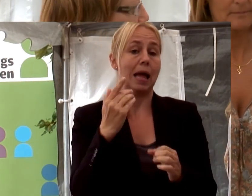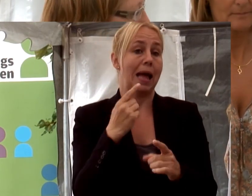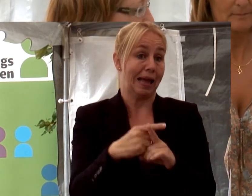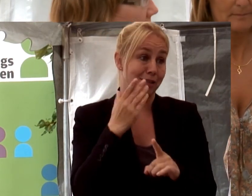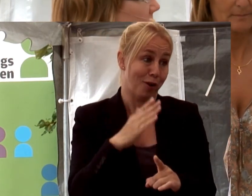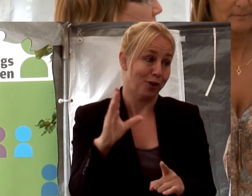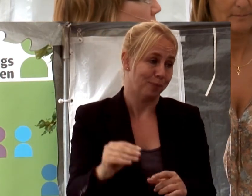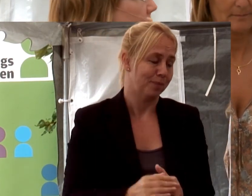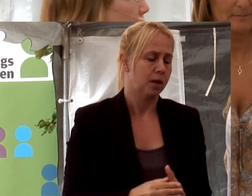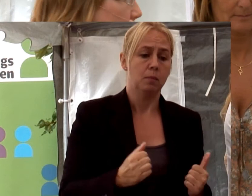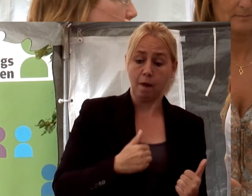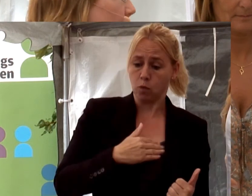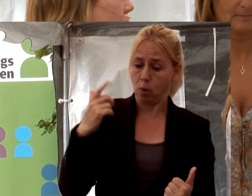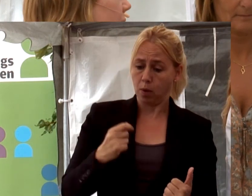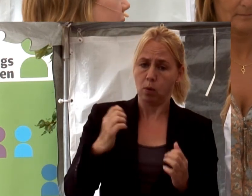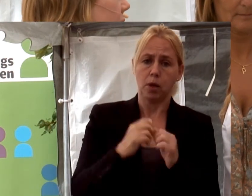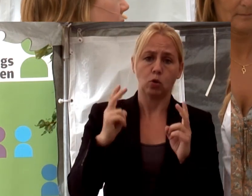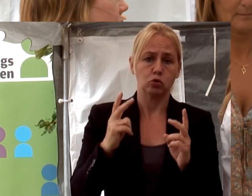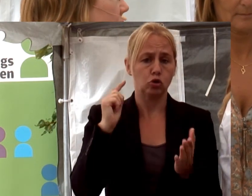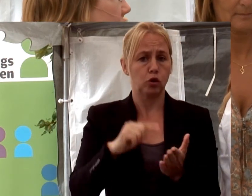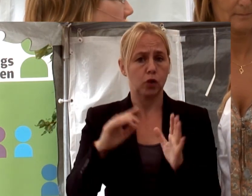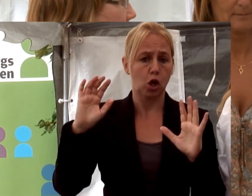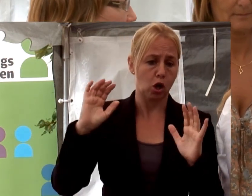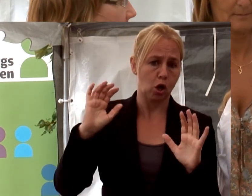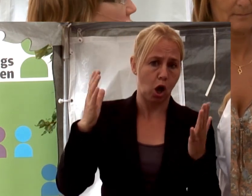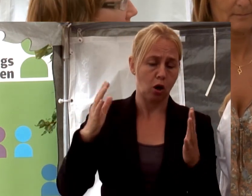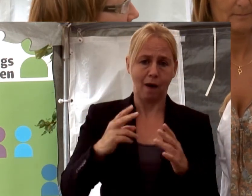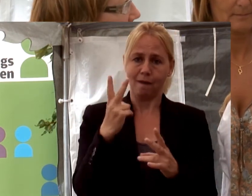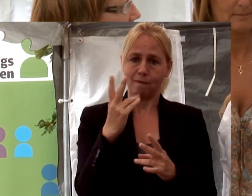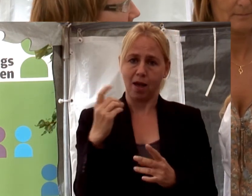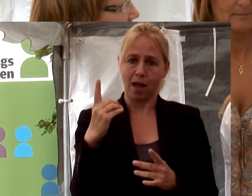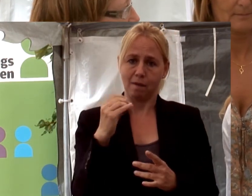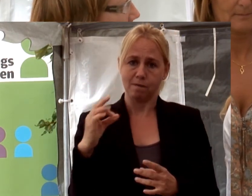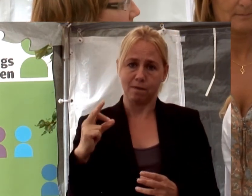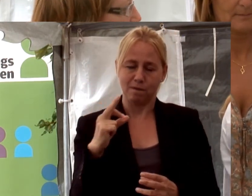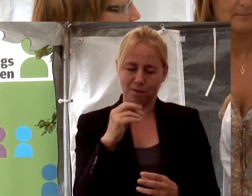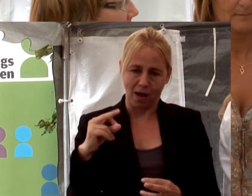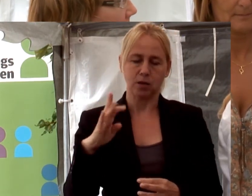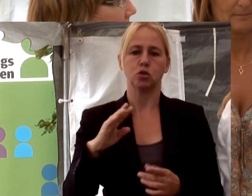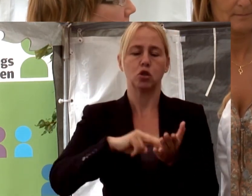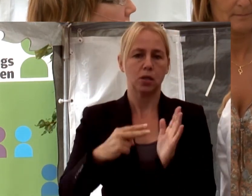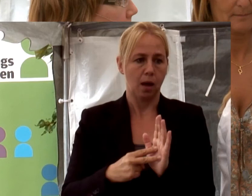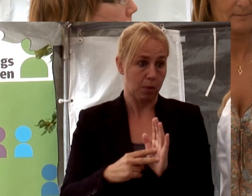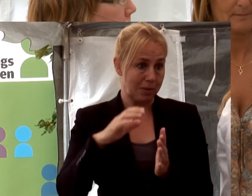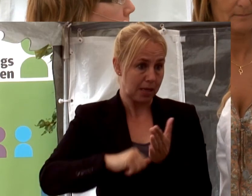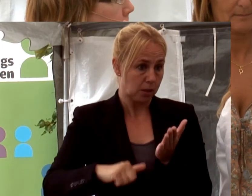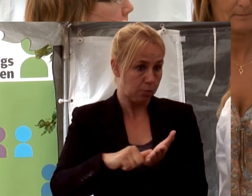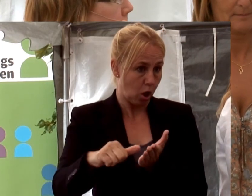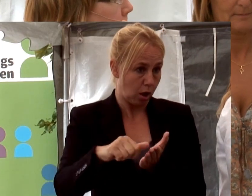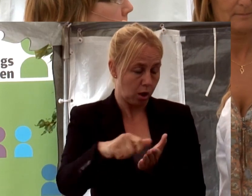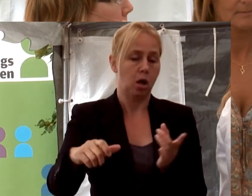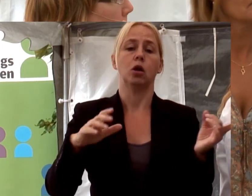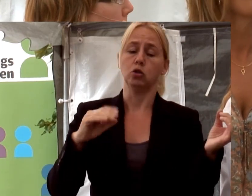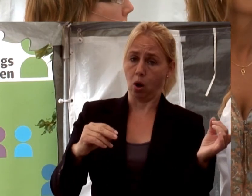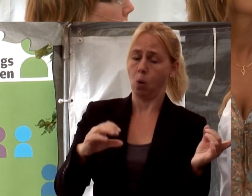För att klara våra egna pensioner, men också för att klara hela välfärdssystemet, antar jag, med skattemittalningar och allt det här. Absolut. Och